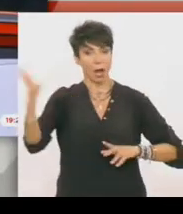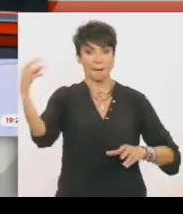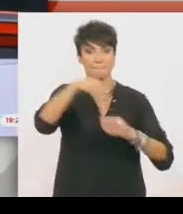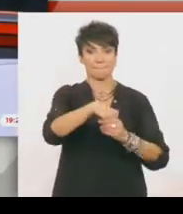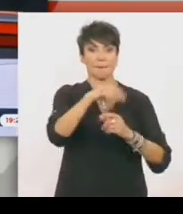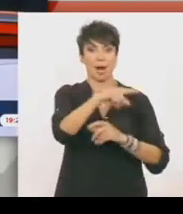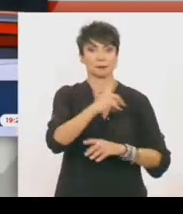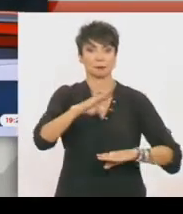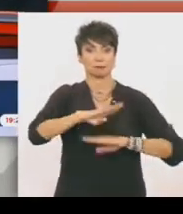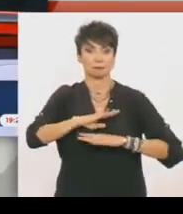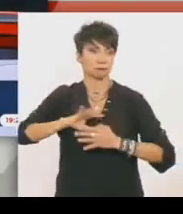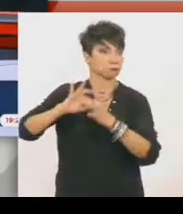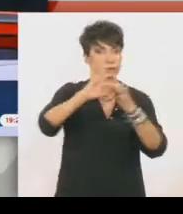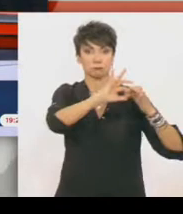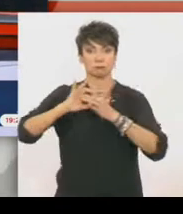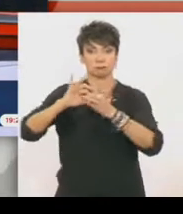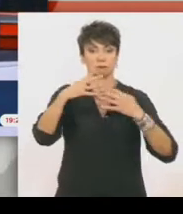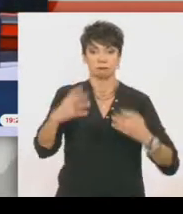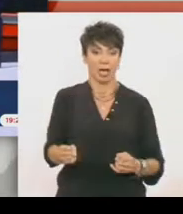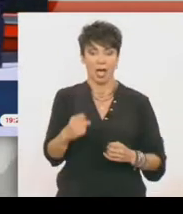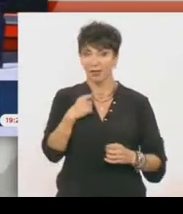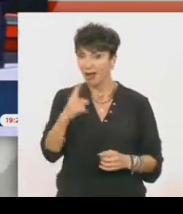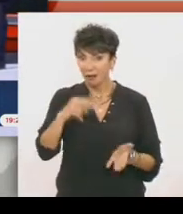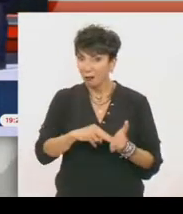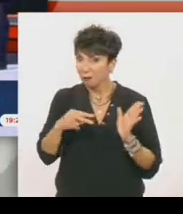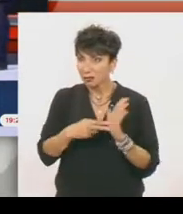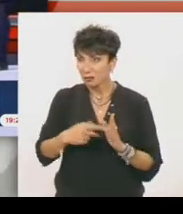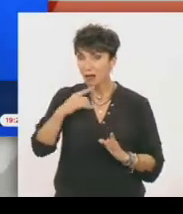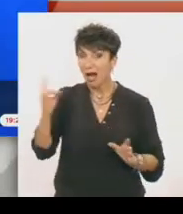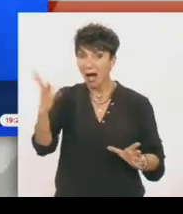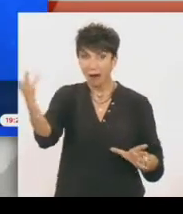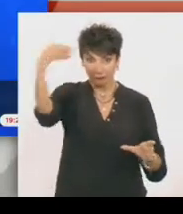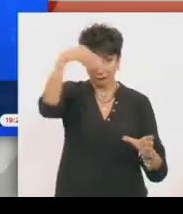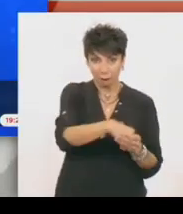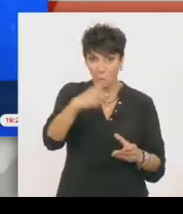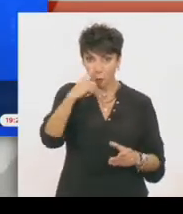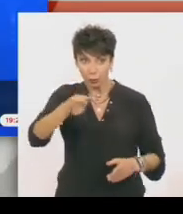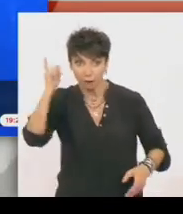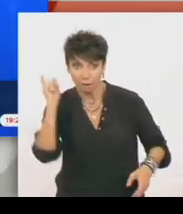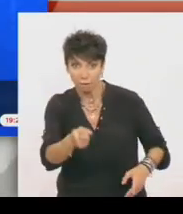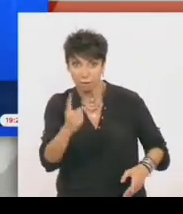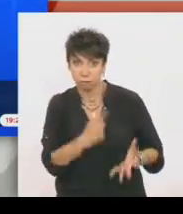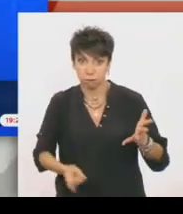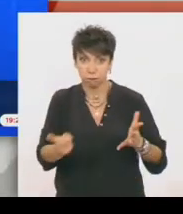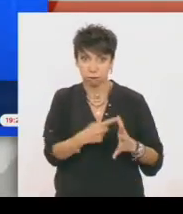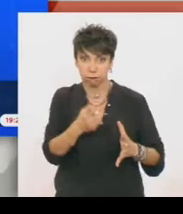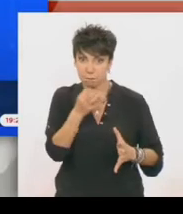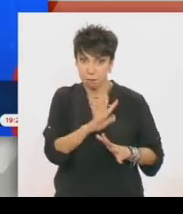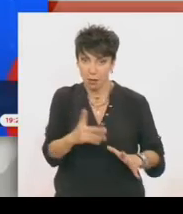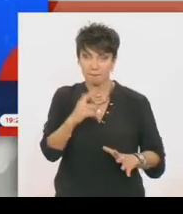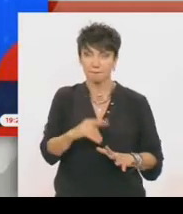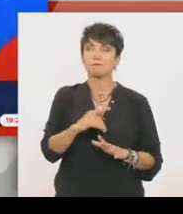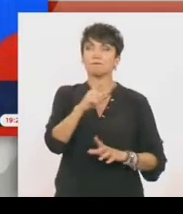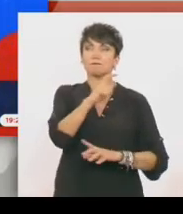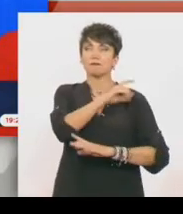απειλές Πούτιν, εάν υλοποιηθεί τέτοια συμφωνία. Θυμίζουμε επίσης ότι ο Γενικός Γραμματέας του ΝΑΤΟ έχει εδώ